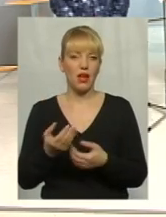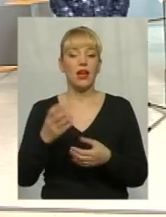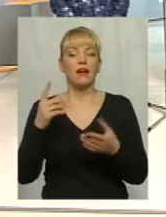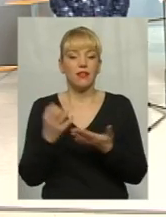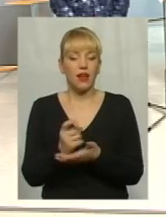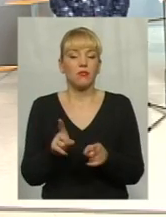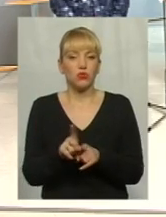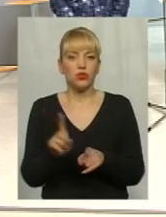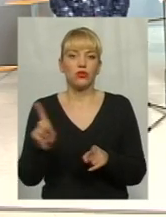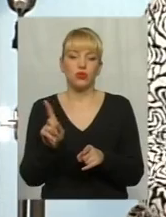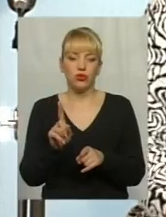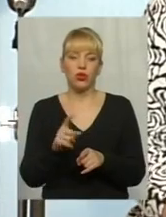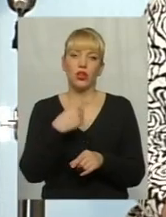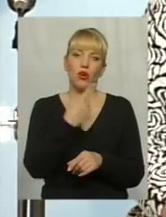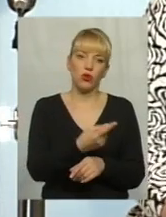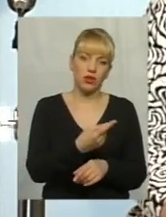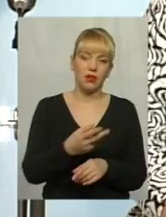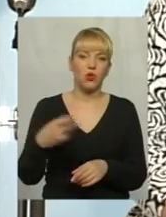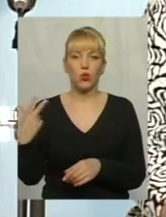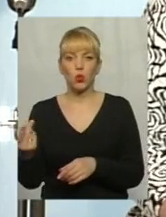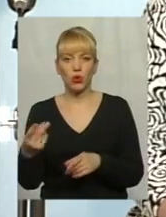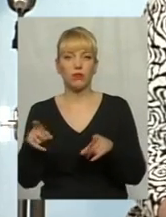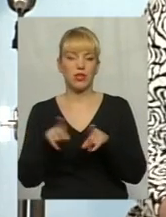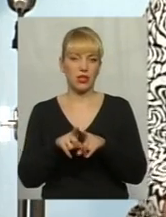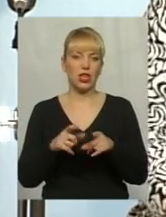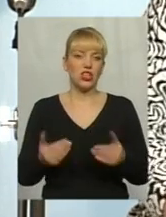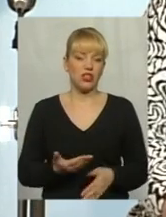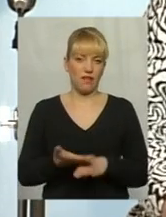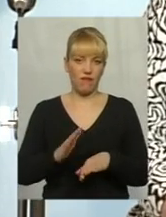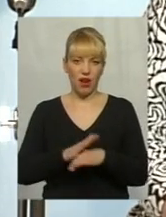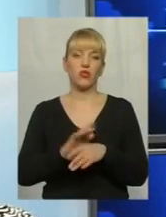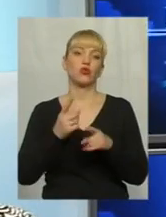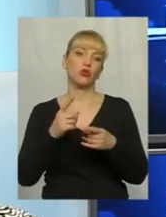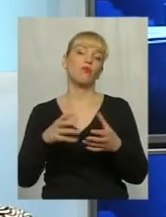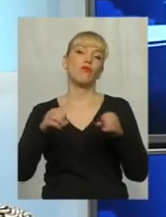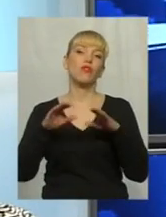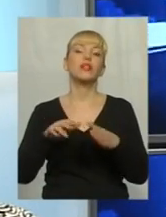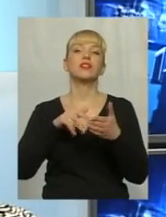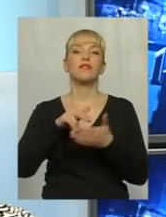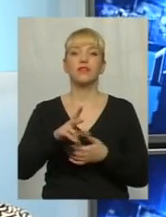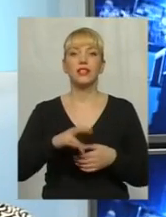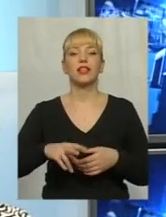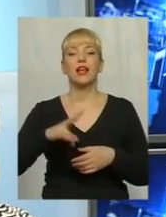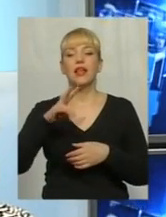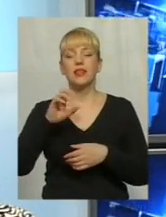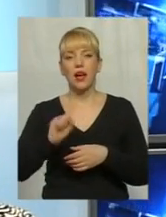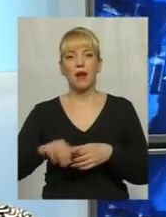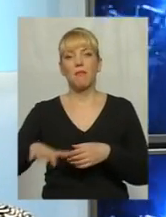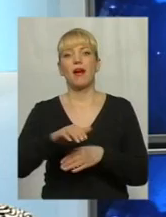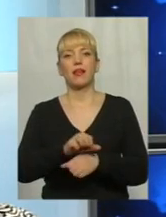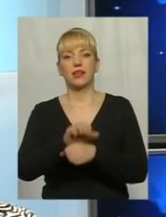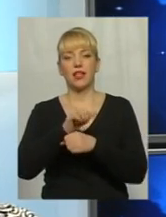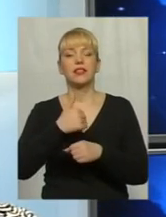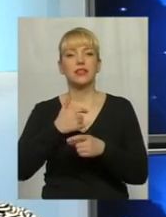А вирішити питання самі в одиночку не можуть, вийшли на акцію протесту. Хотіли звернути увагу органів влади, хотіли